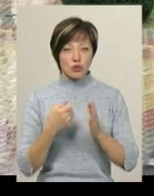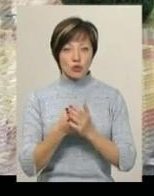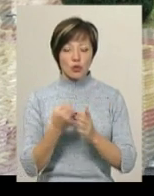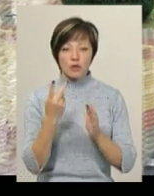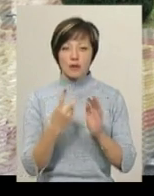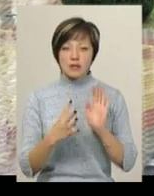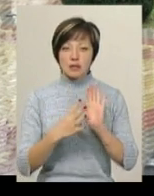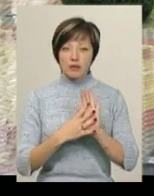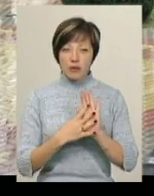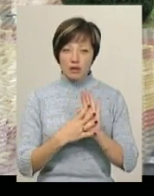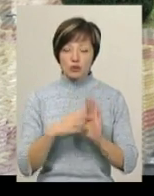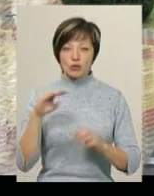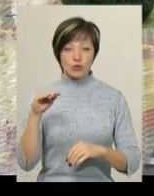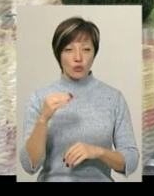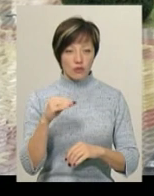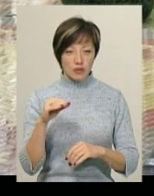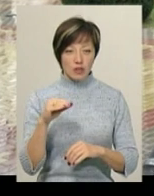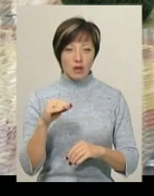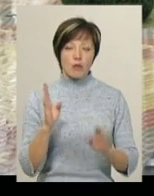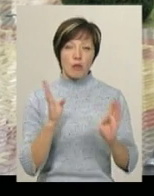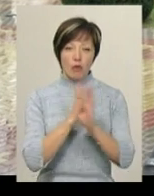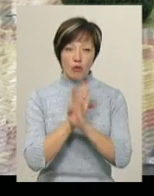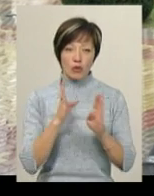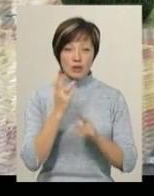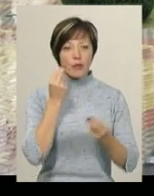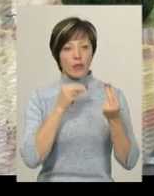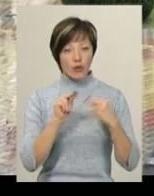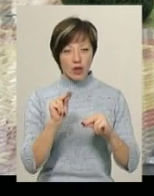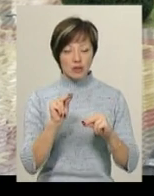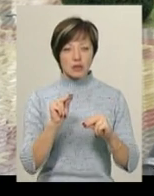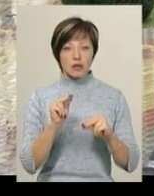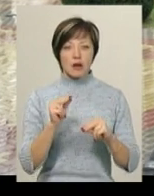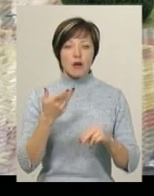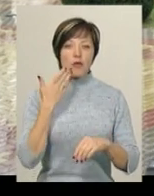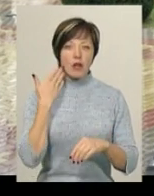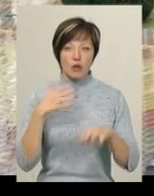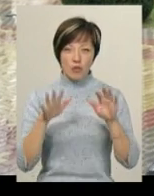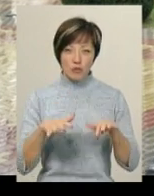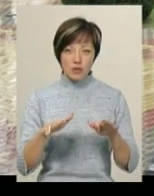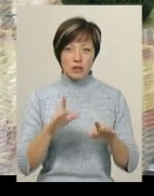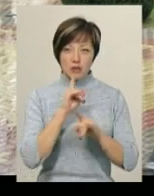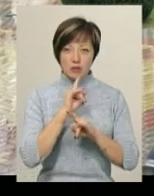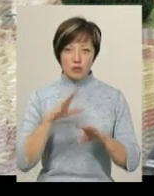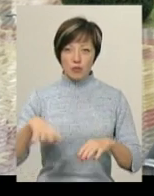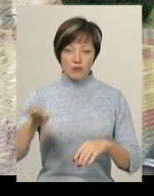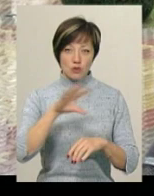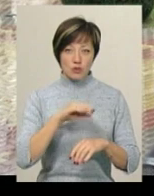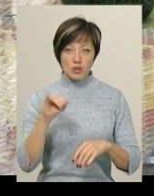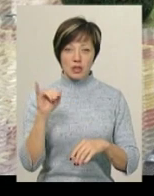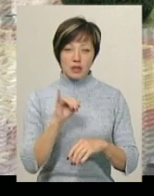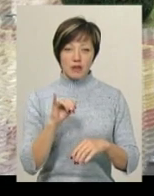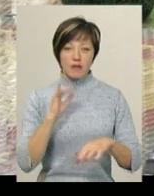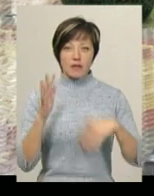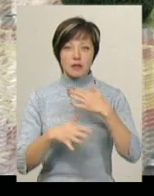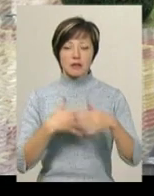29 жовтня погода покращиться, послабшують опади, йтимуть вже не повсюдно, вітера